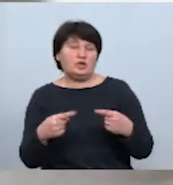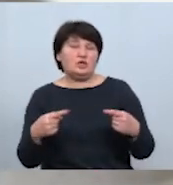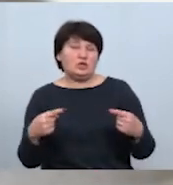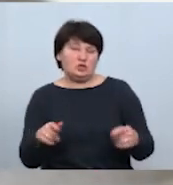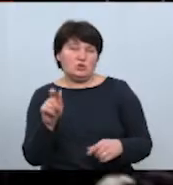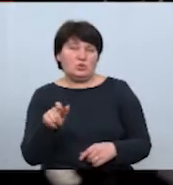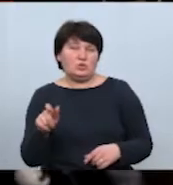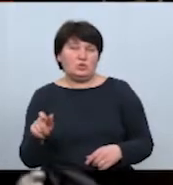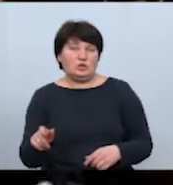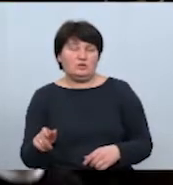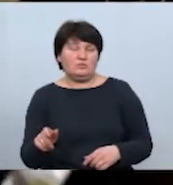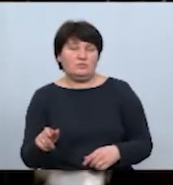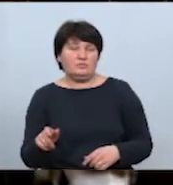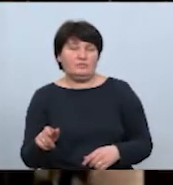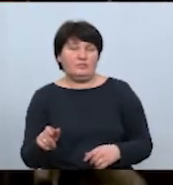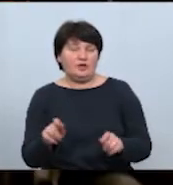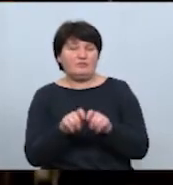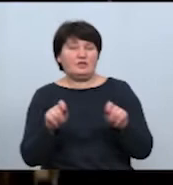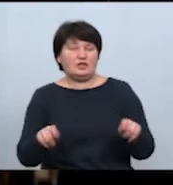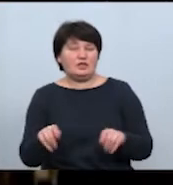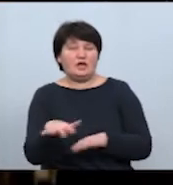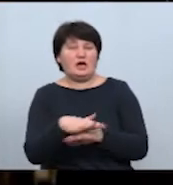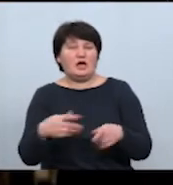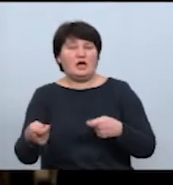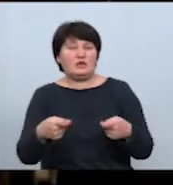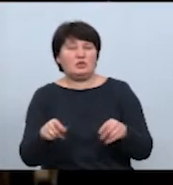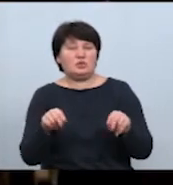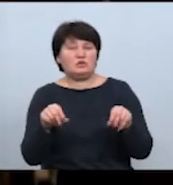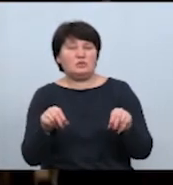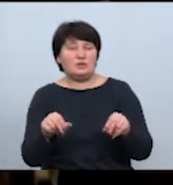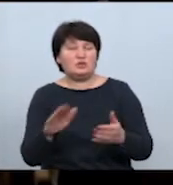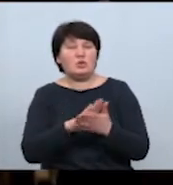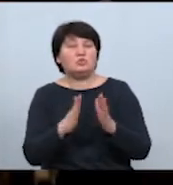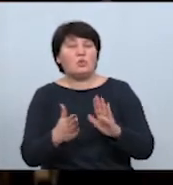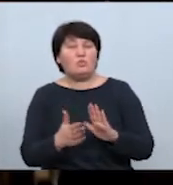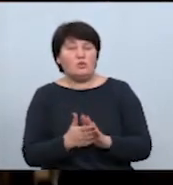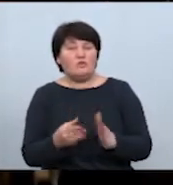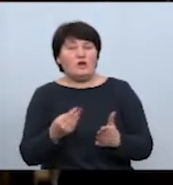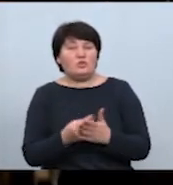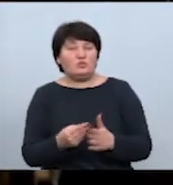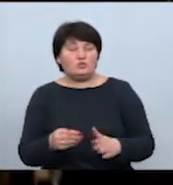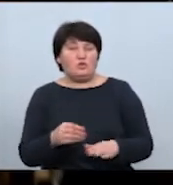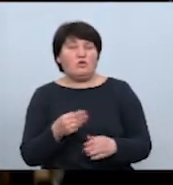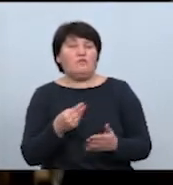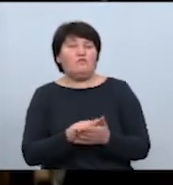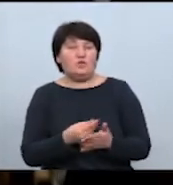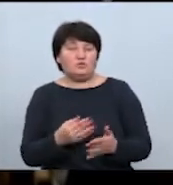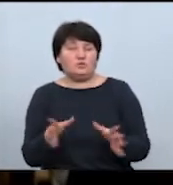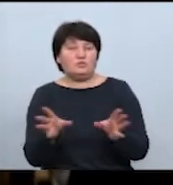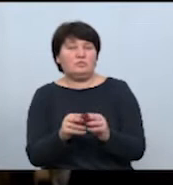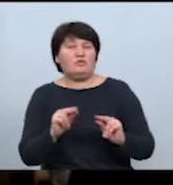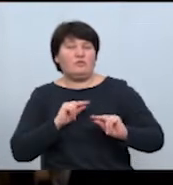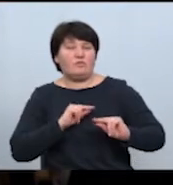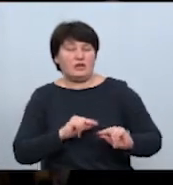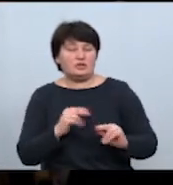з іноземних країн. Відкриття ринку землі – це одна із умов Міжнародного валютного фонду для продовження співпраці з Україною і надання нового